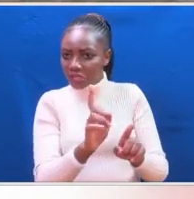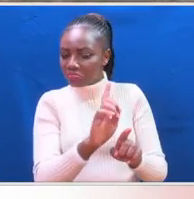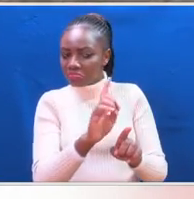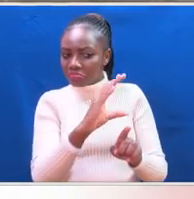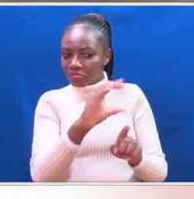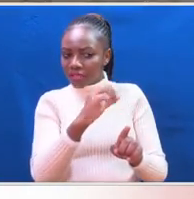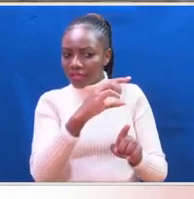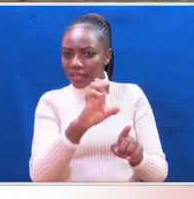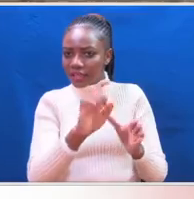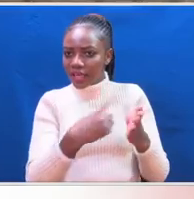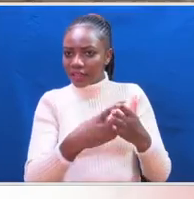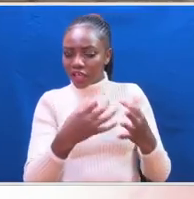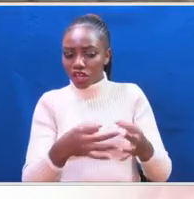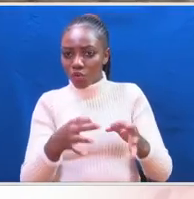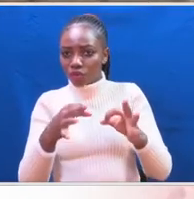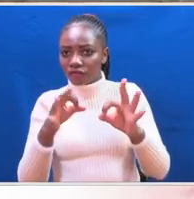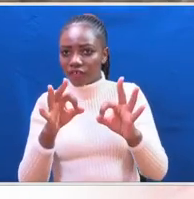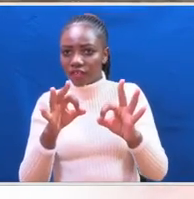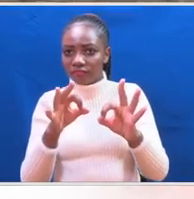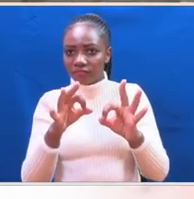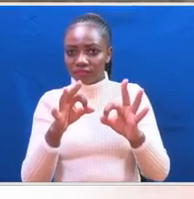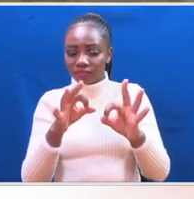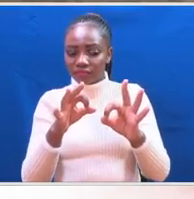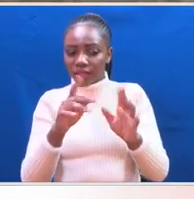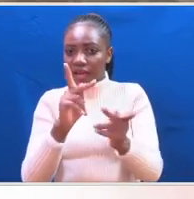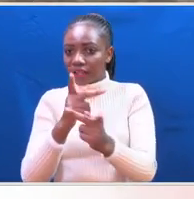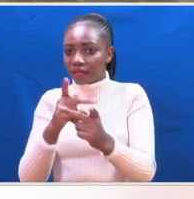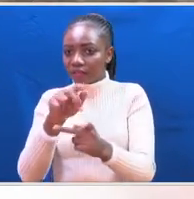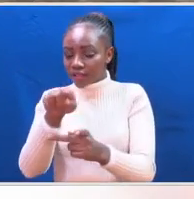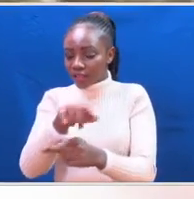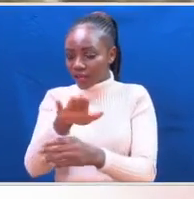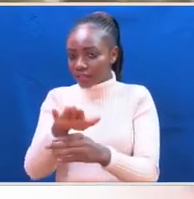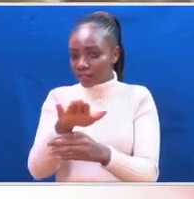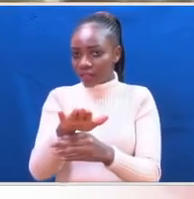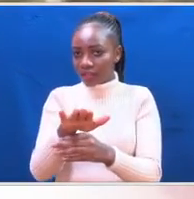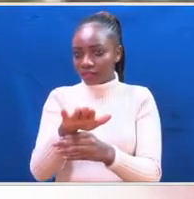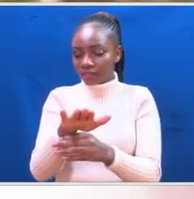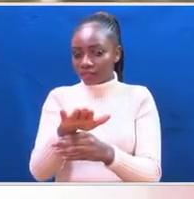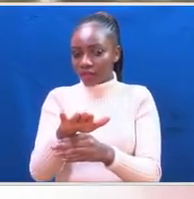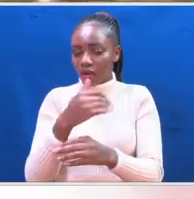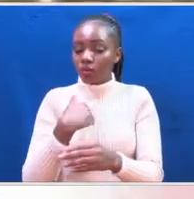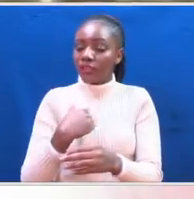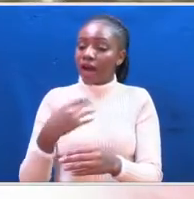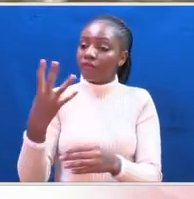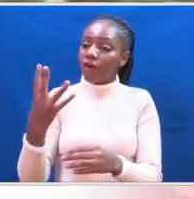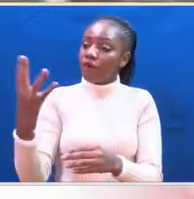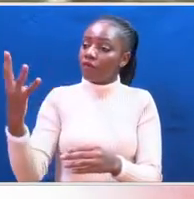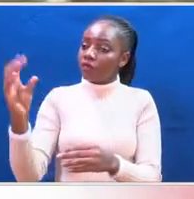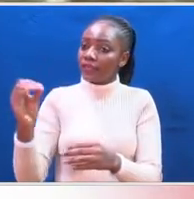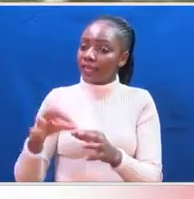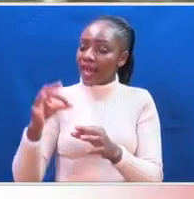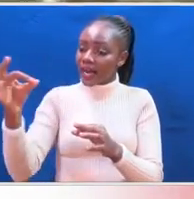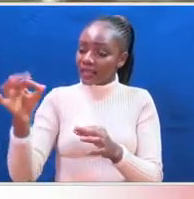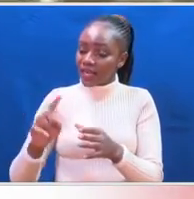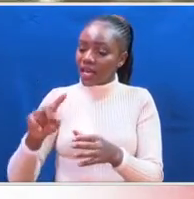Haka ajiliwa eneo ire ina stahiri, ambayo ni hiyo, ekari miya moja arubaini. Ambayo anatembea,